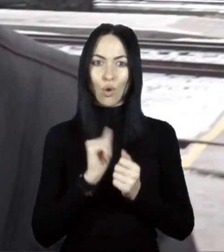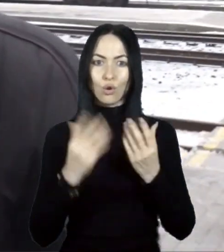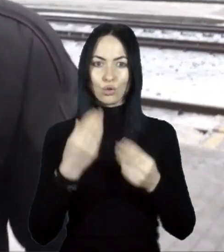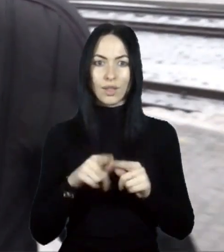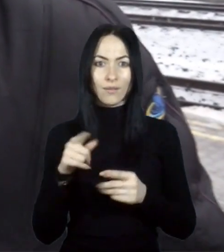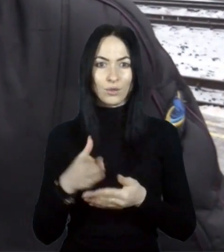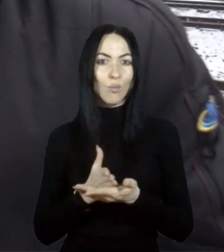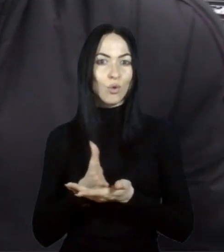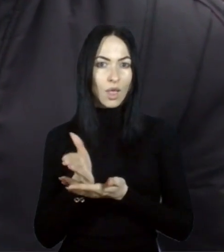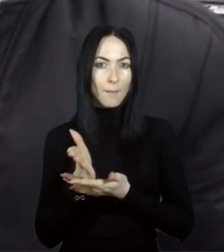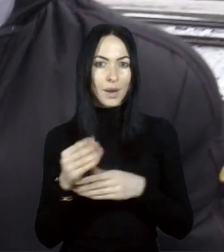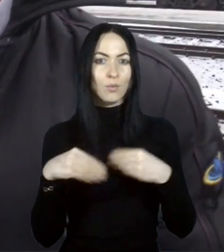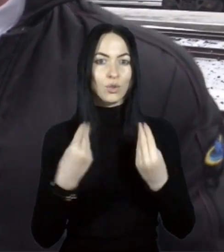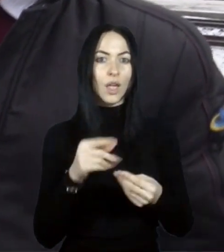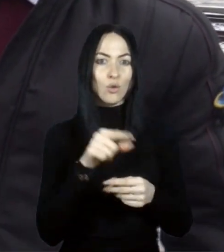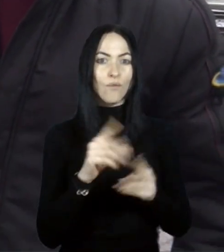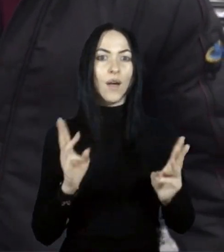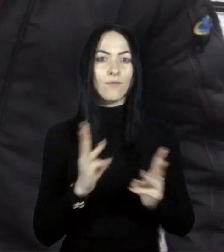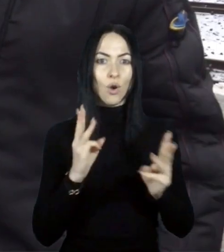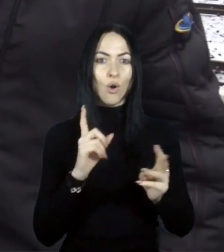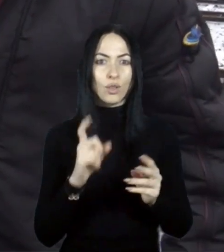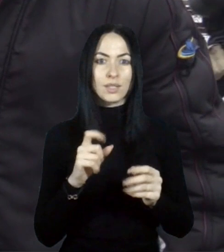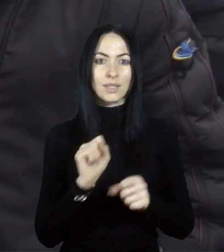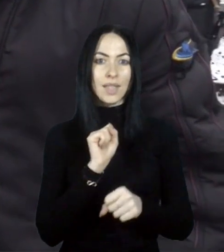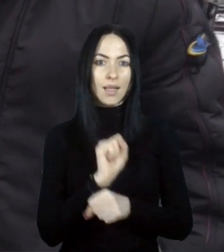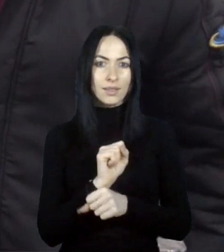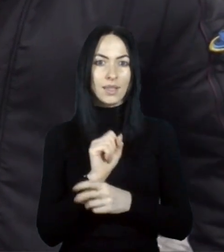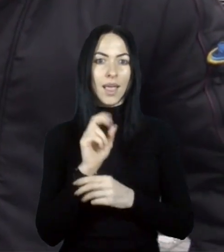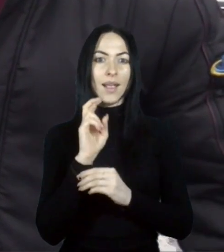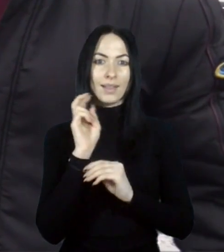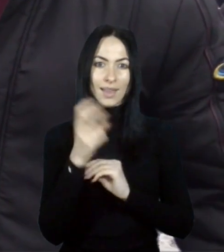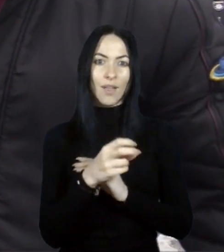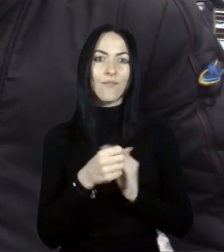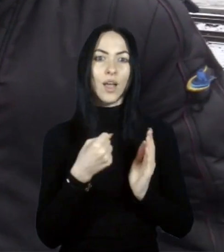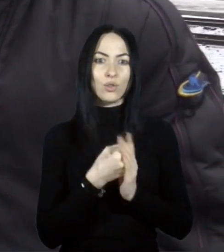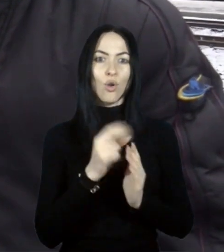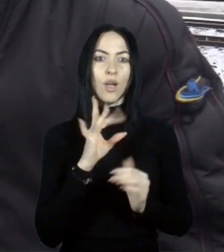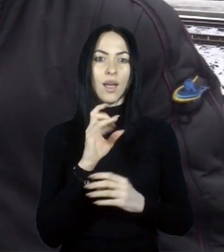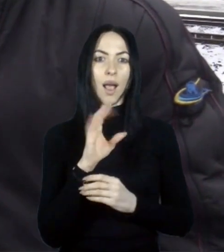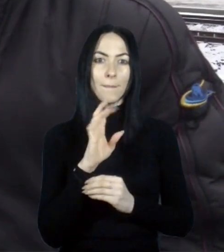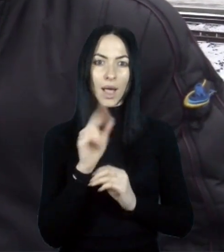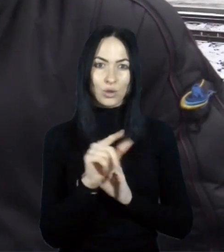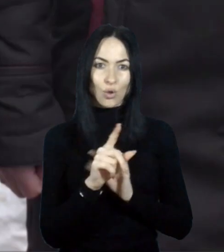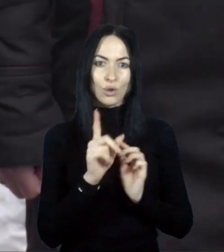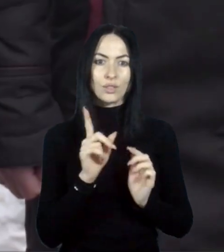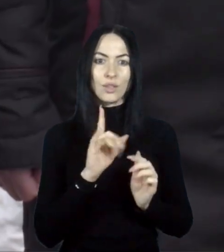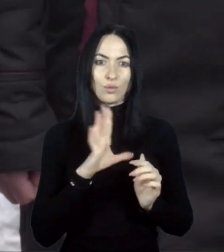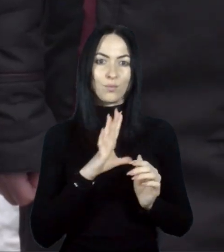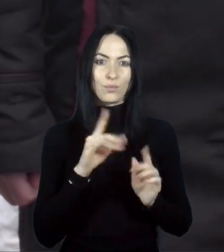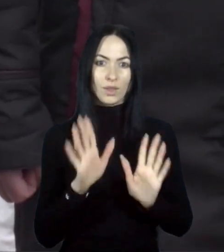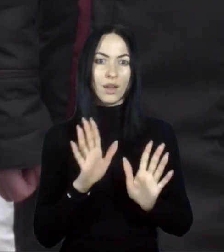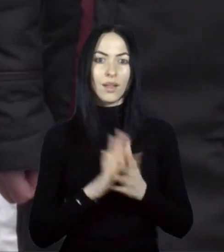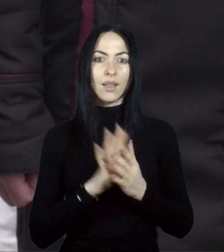вам вогонь з станції Києва до Краматорська, щоб у вас тут була віра, надія. І